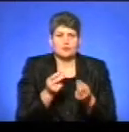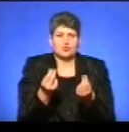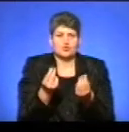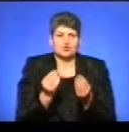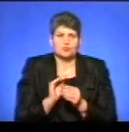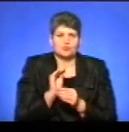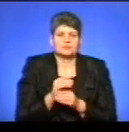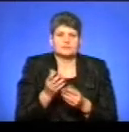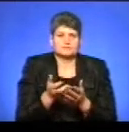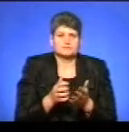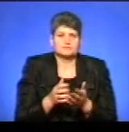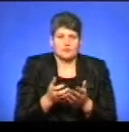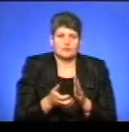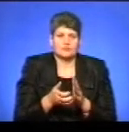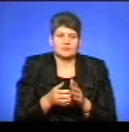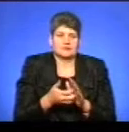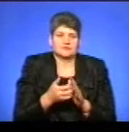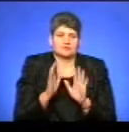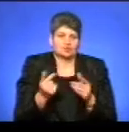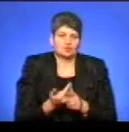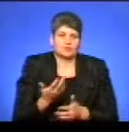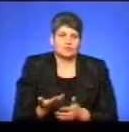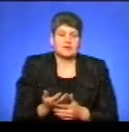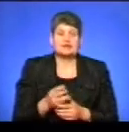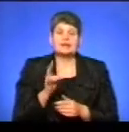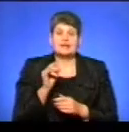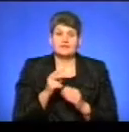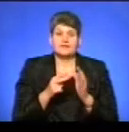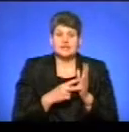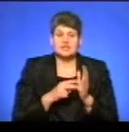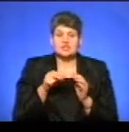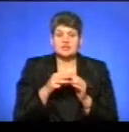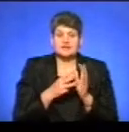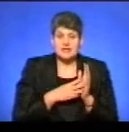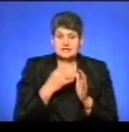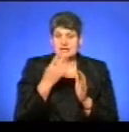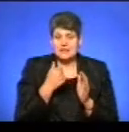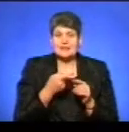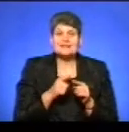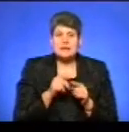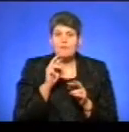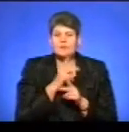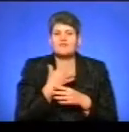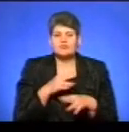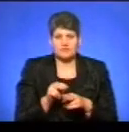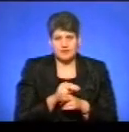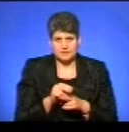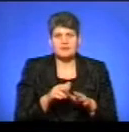додаткові, тому що буде така ситуація знову? От якраз на 2019 рік ця помилка виправлена. Ми давали такі пропозиції,